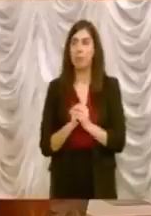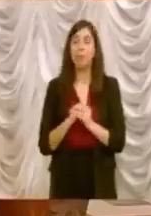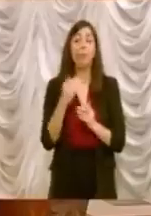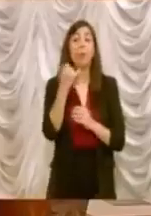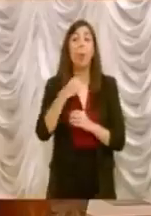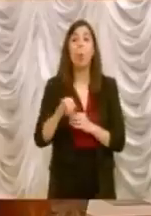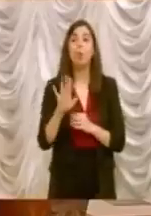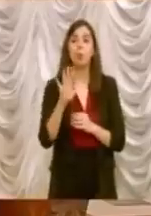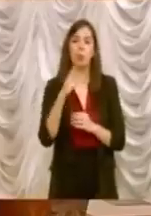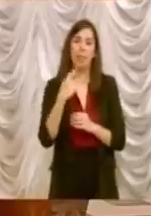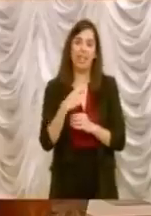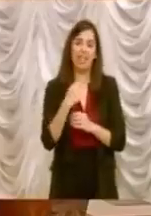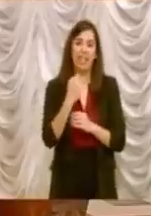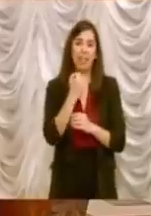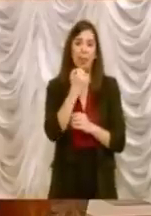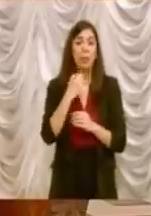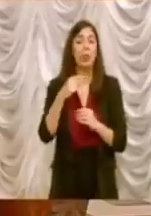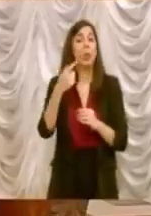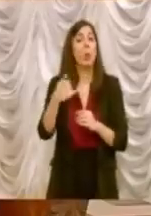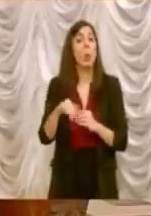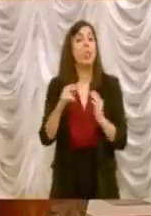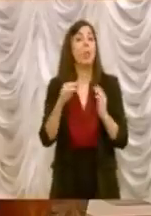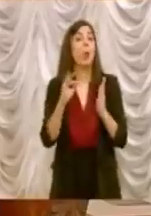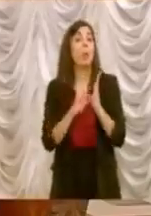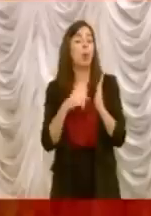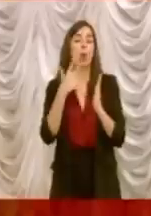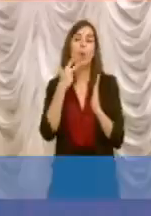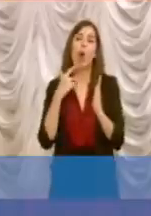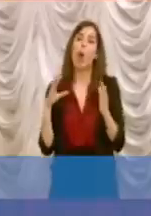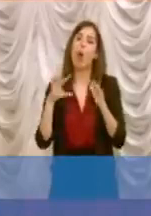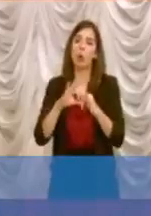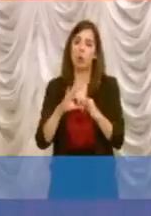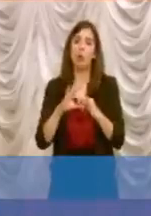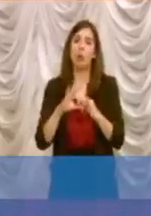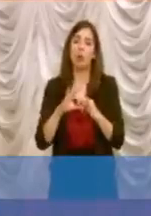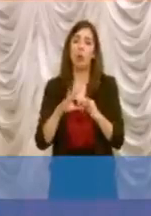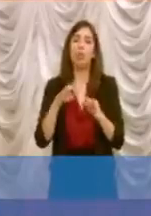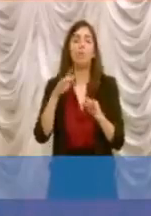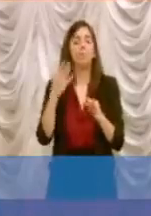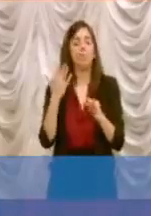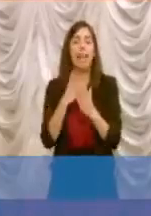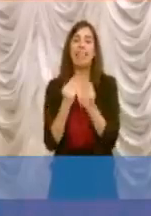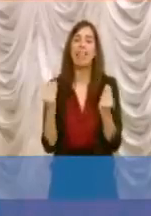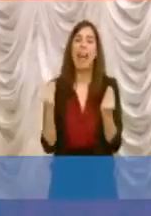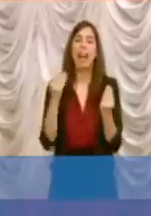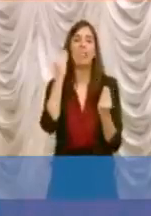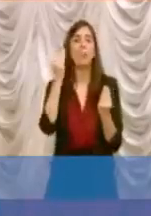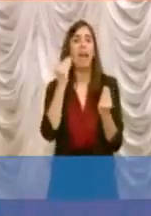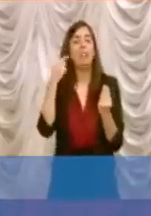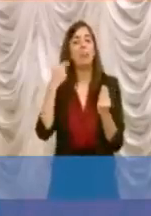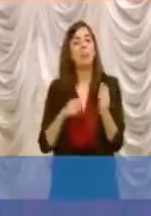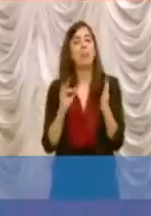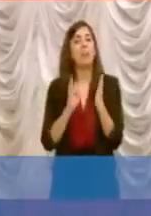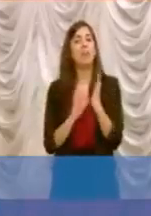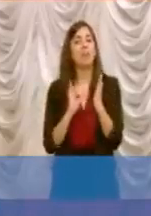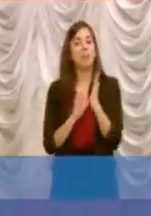L'ultimo punto, Presidente, che voglio richiamare e che per molti può essere considerato